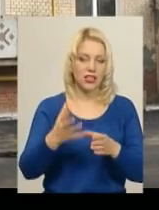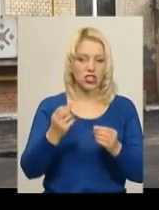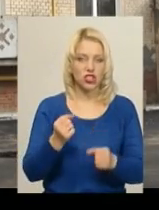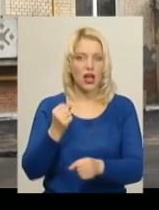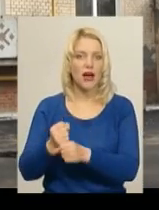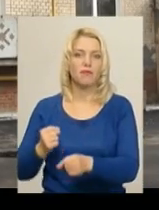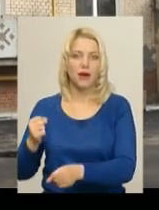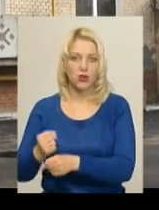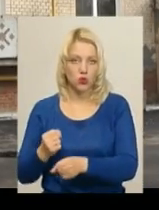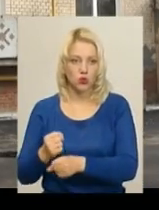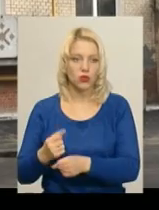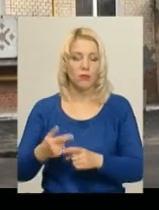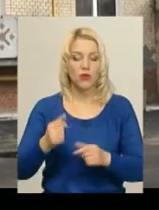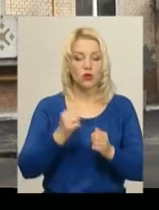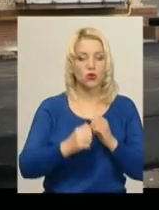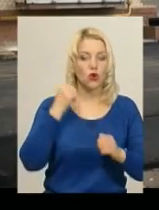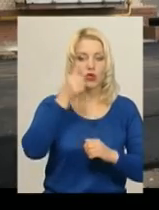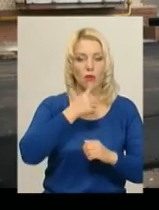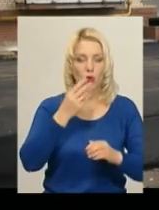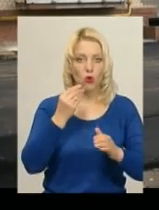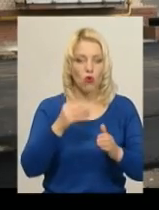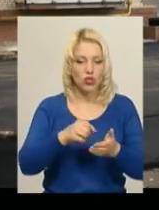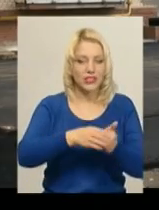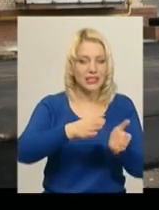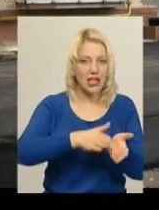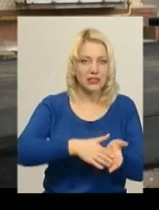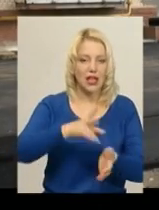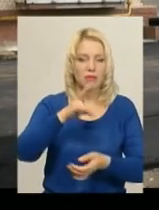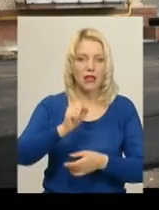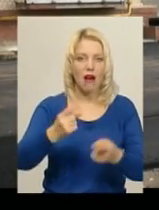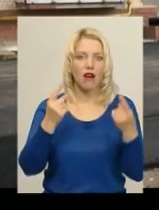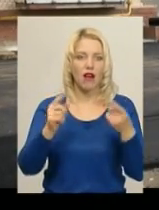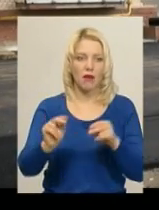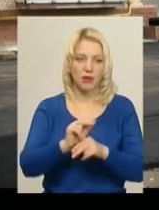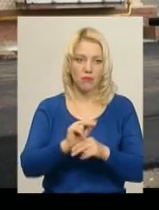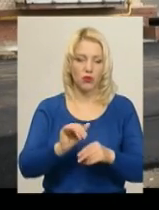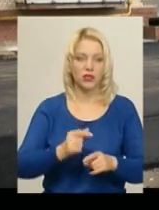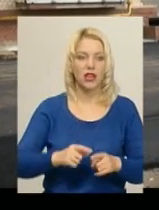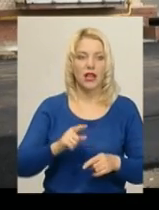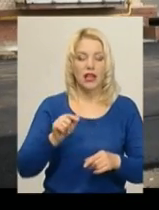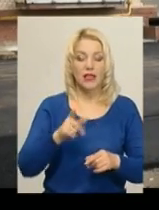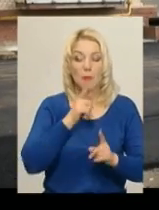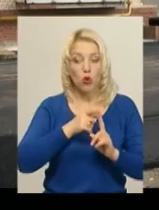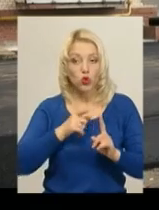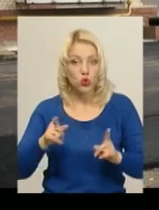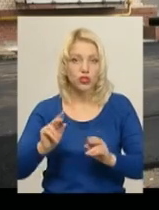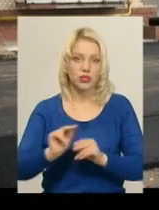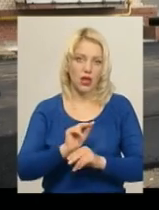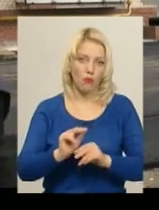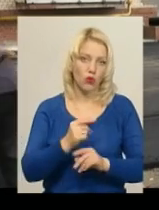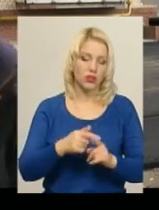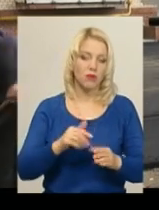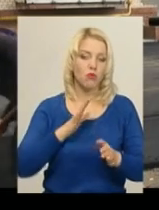З кожним роком ми все більше викладаємо коштів на капремонт і все менше на поточний. Цього року на поточний було